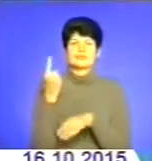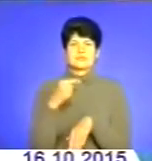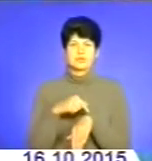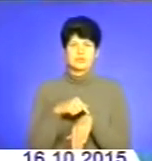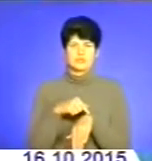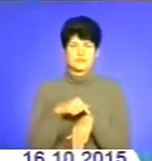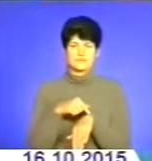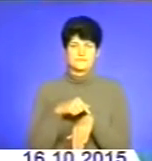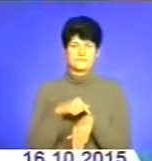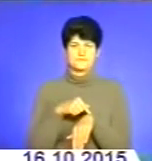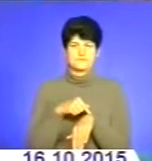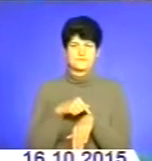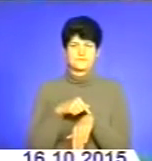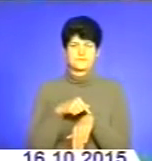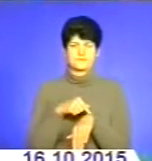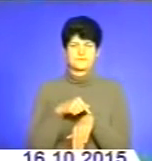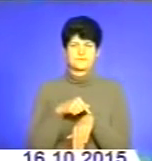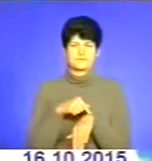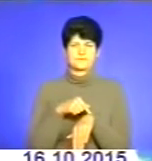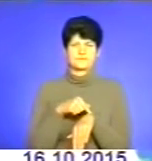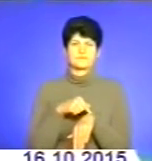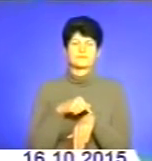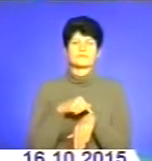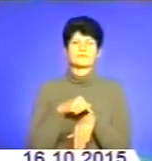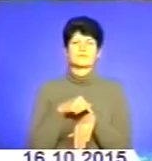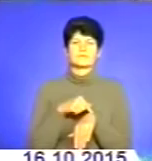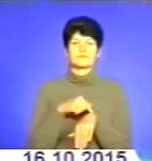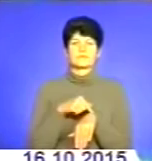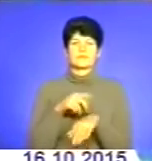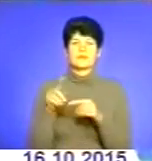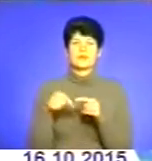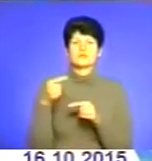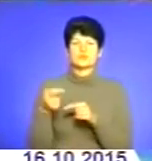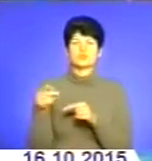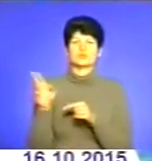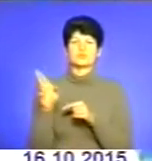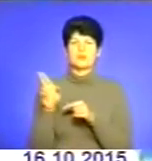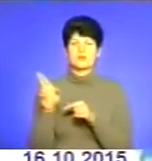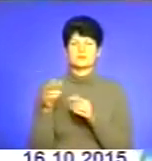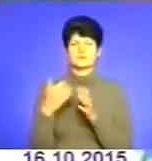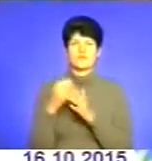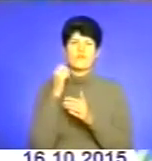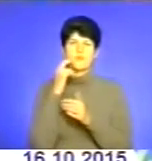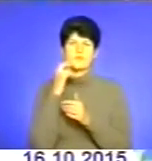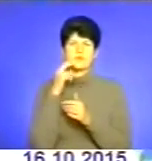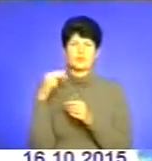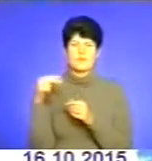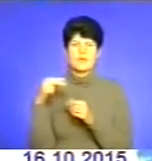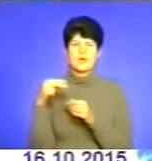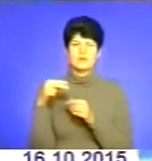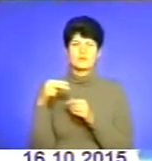Ось і наступної п'ятниці, десь обідні перерви, попередньо